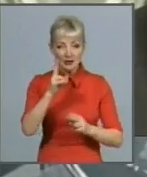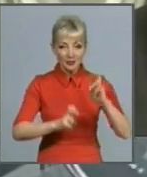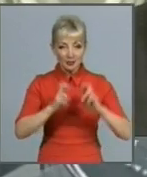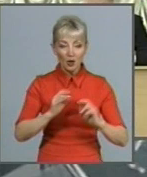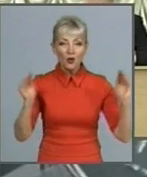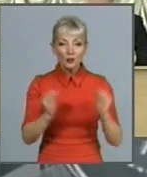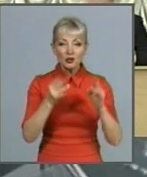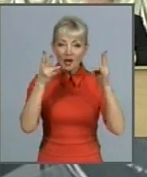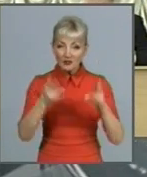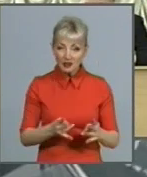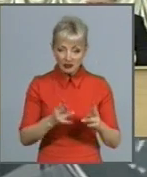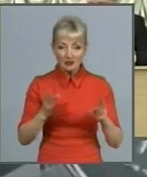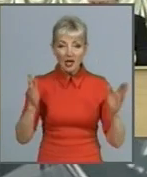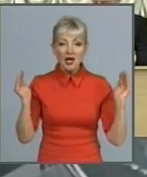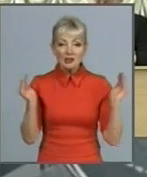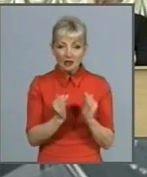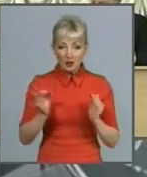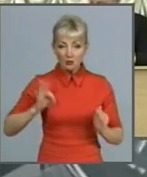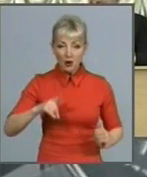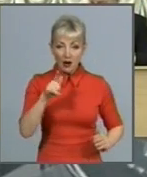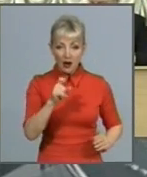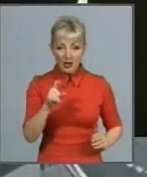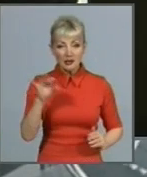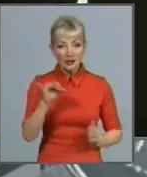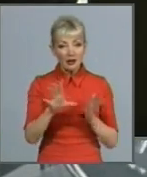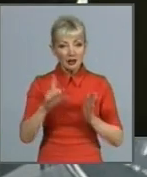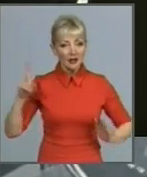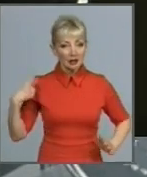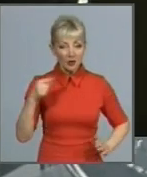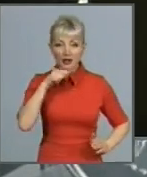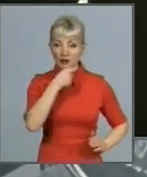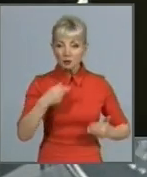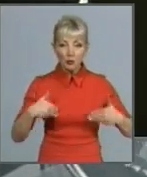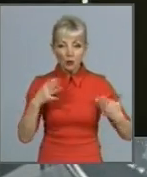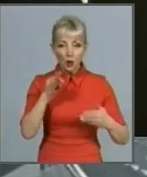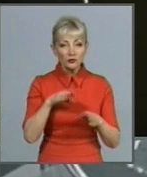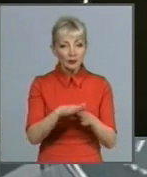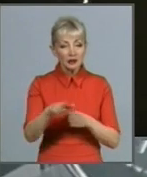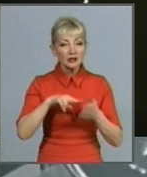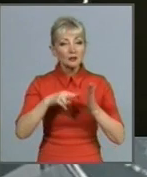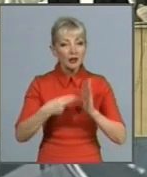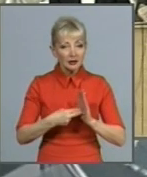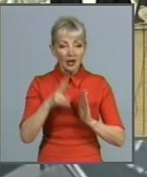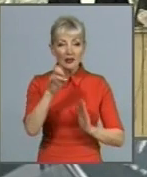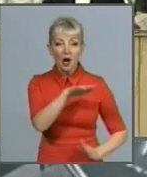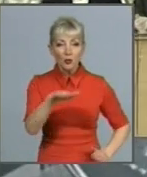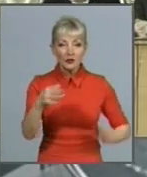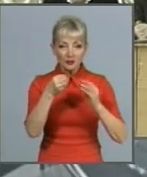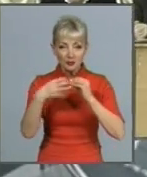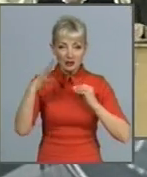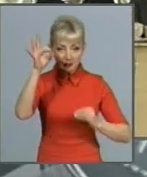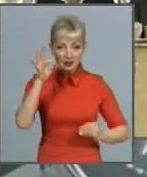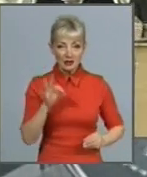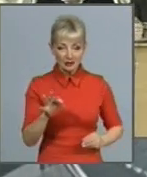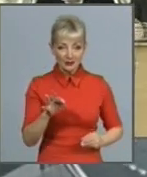скоротять споживання газу та електроенергії. Економічний ефект від реалізації програми очікують на рівні майже 15%. Зокрема,